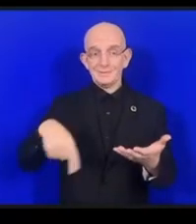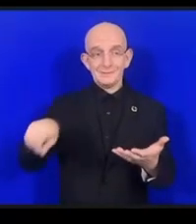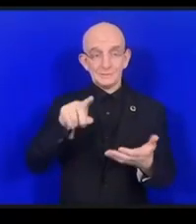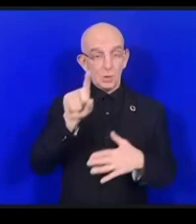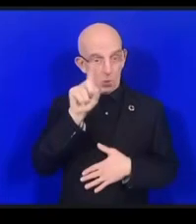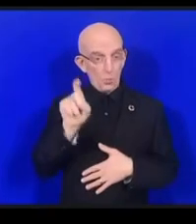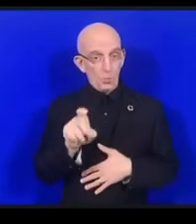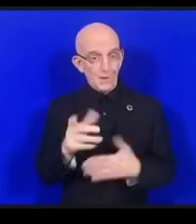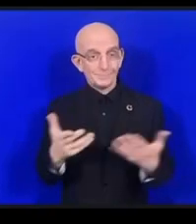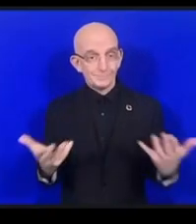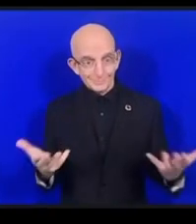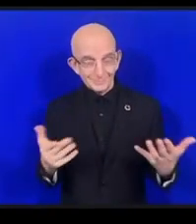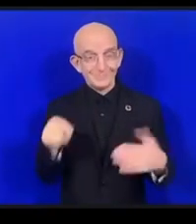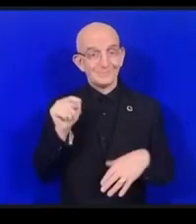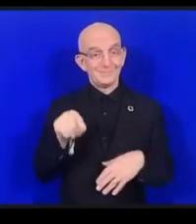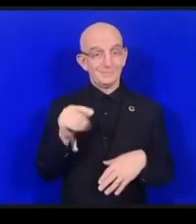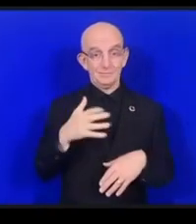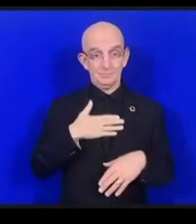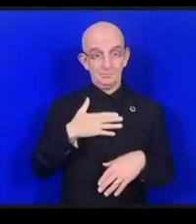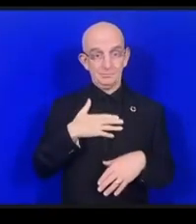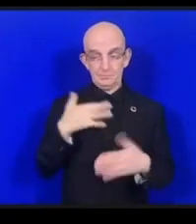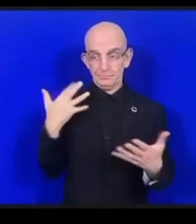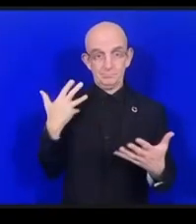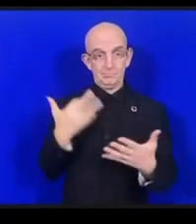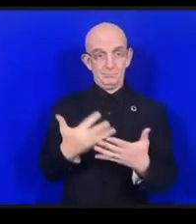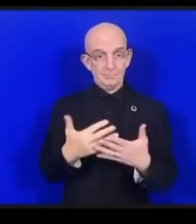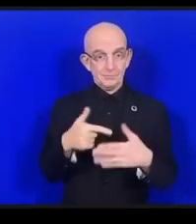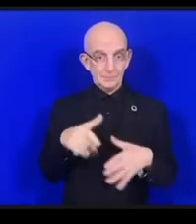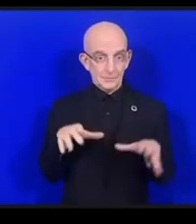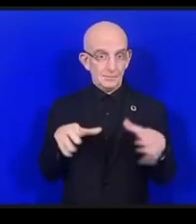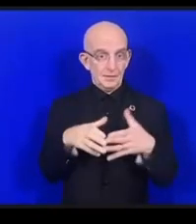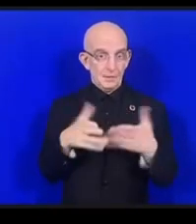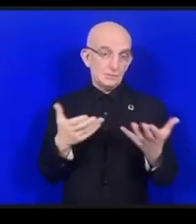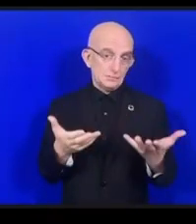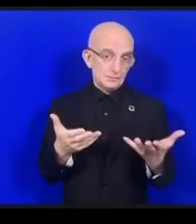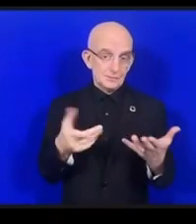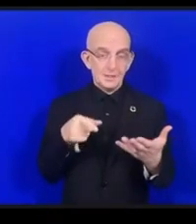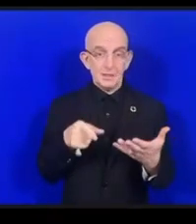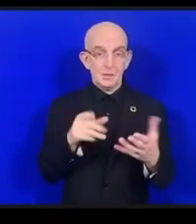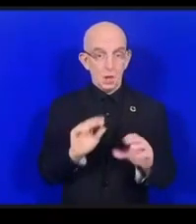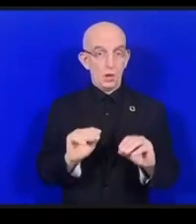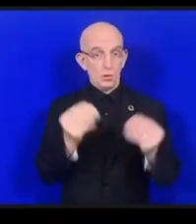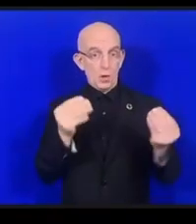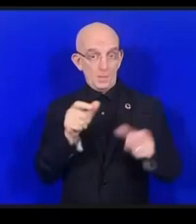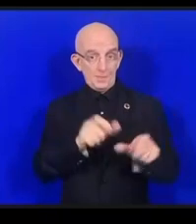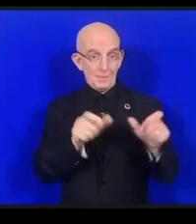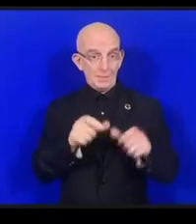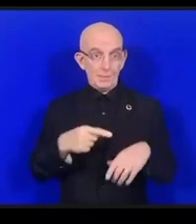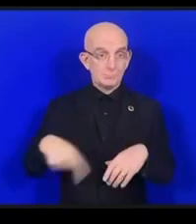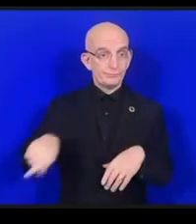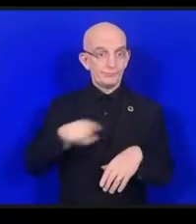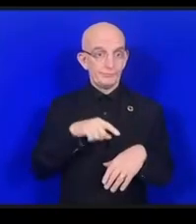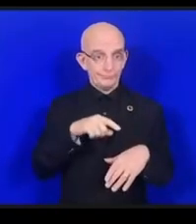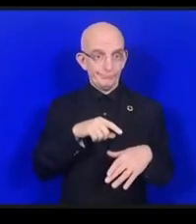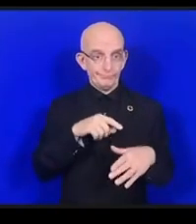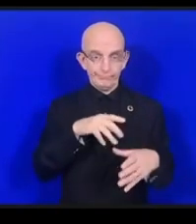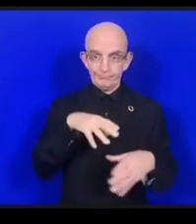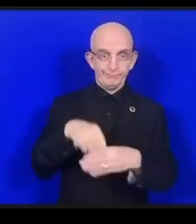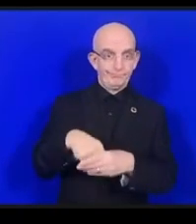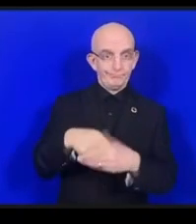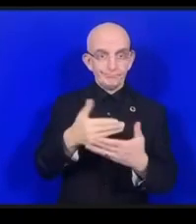私の専門ですけれども私の経験ですけれども青年は